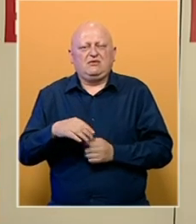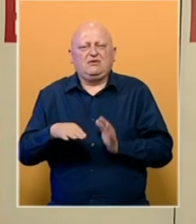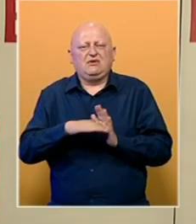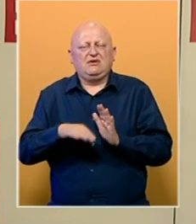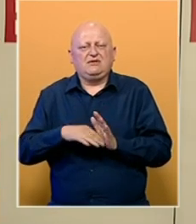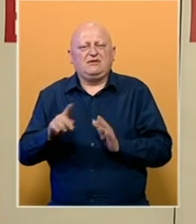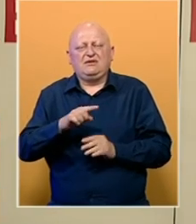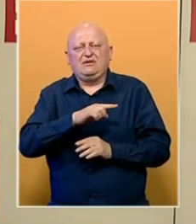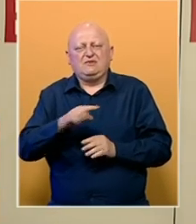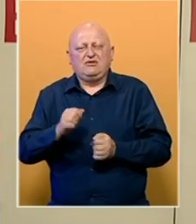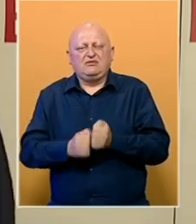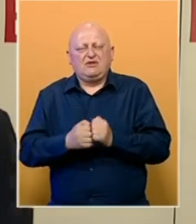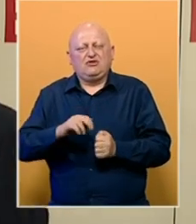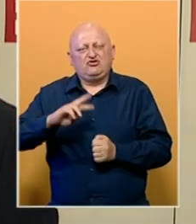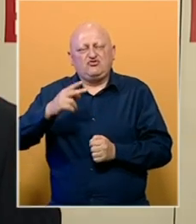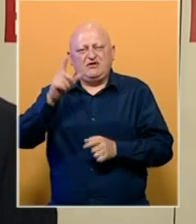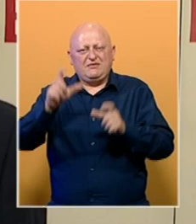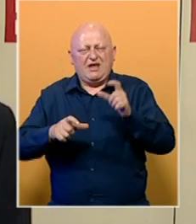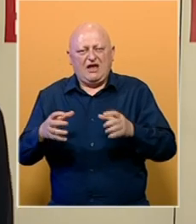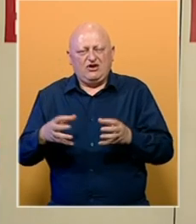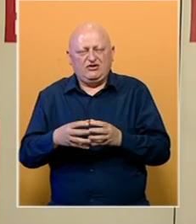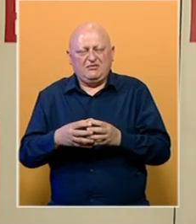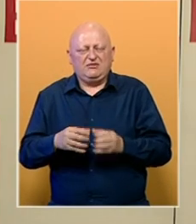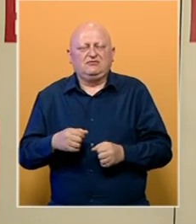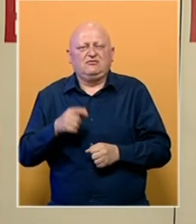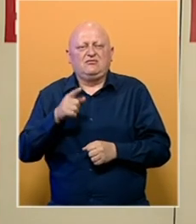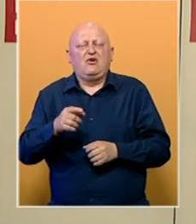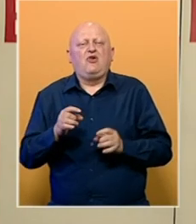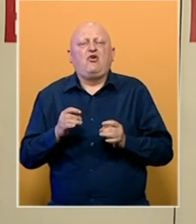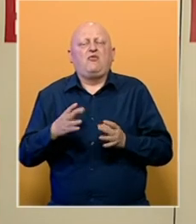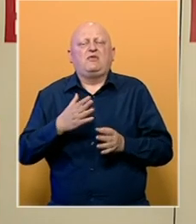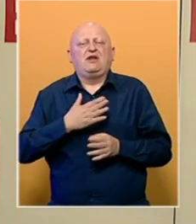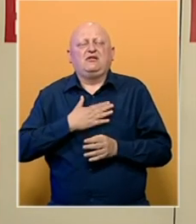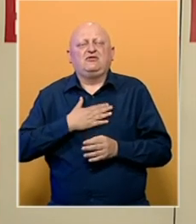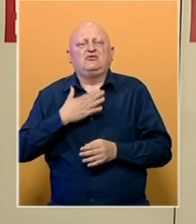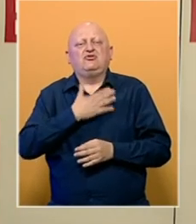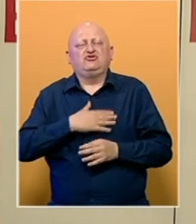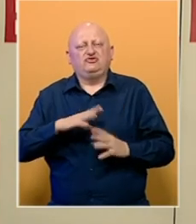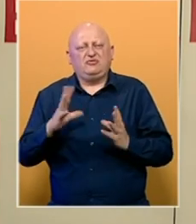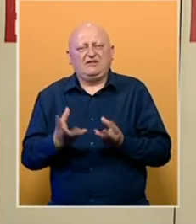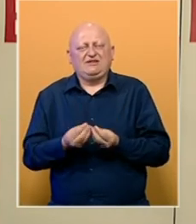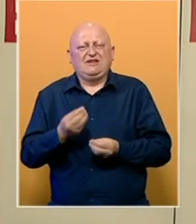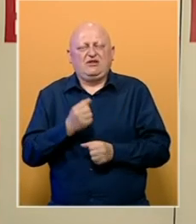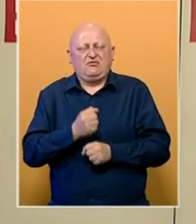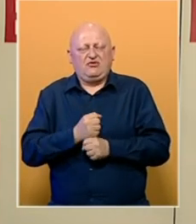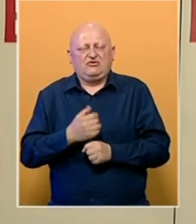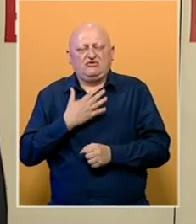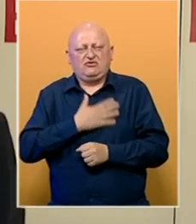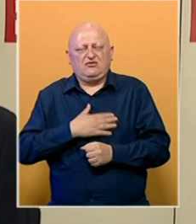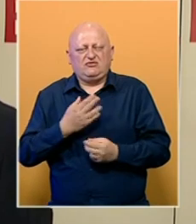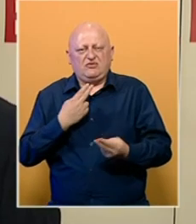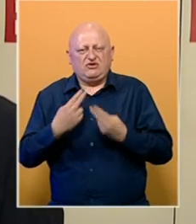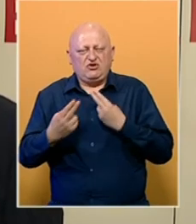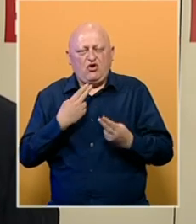nisu negirali zločine na drugim narodima. Prema tome ovo je poruka naša da želimo zajedno da radimo, želimo da se